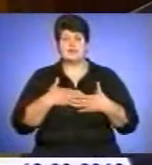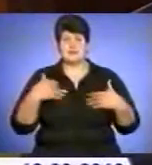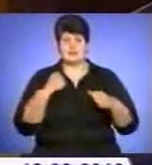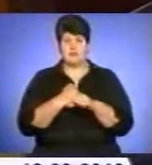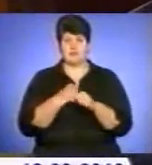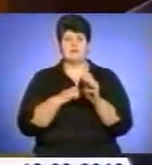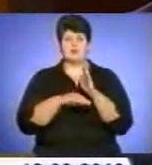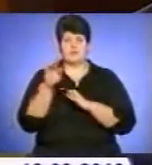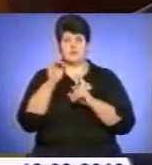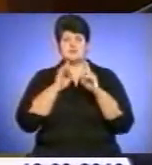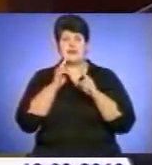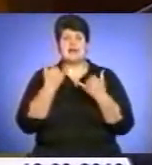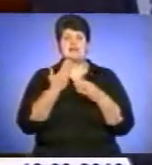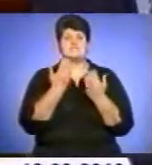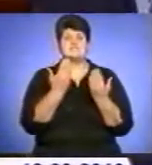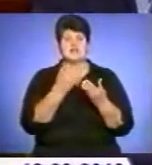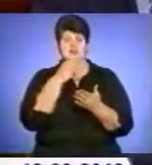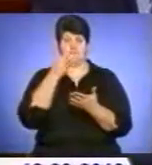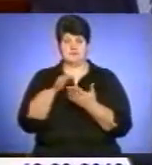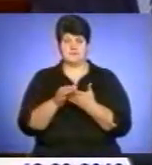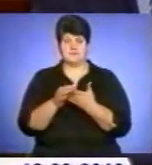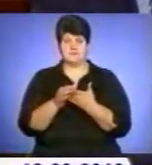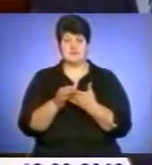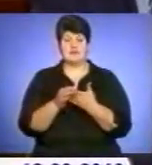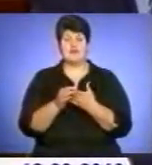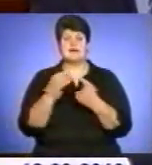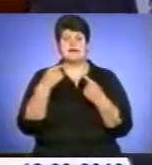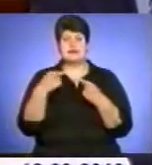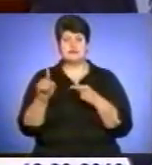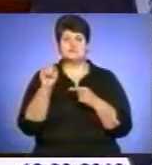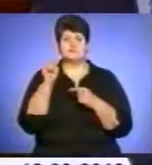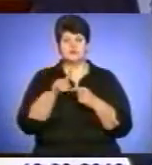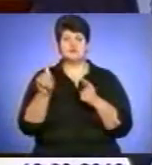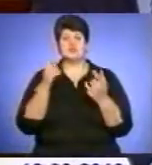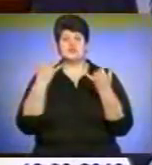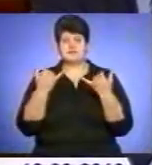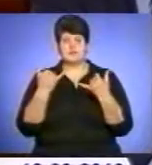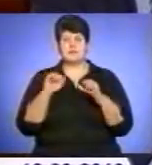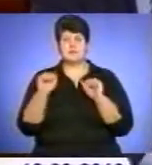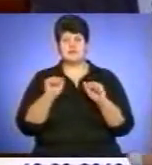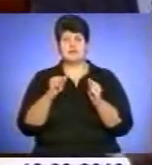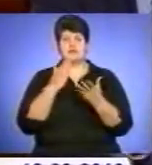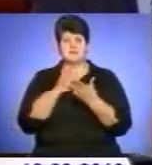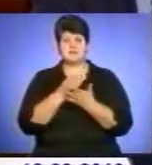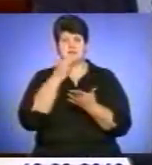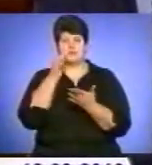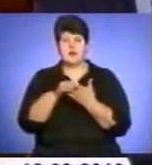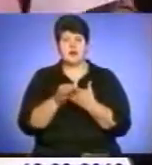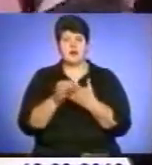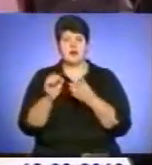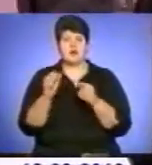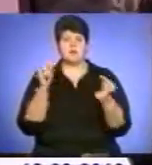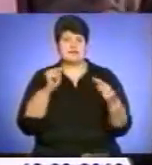Савіті, це ваша відповідальність. Розіна лише в тому, що сьогодні правительство несет відповідальність, а опозиція не несет.